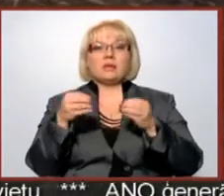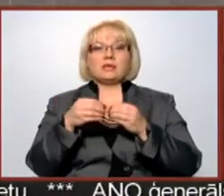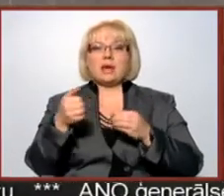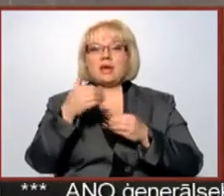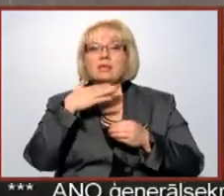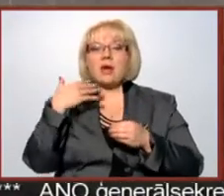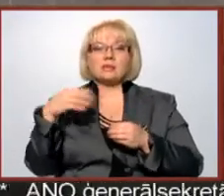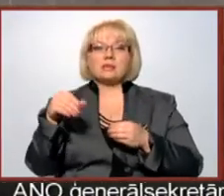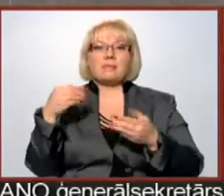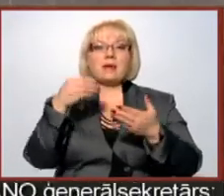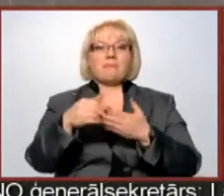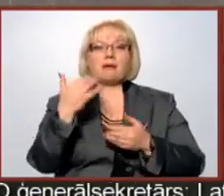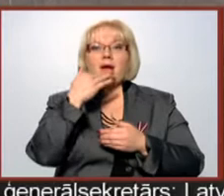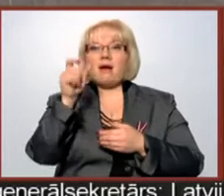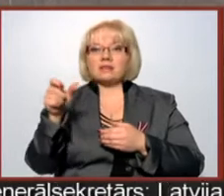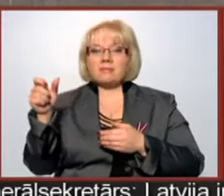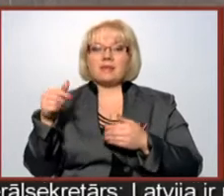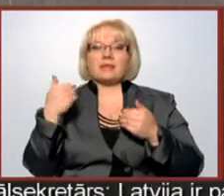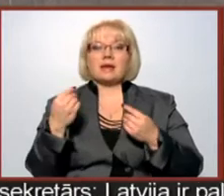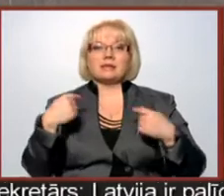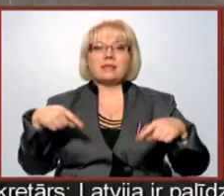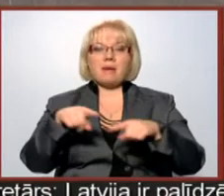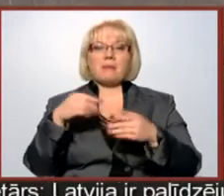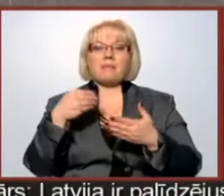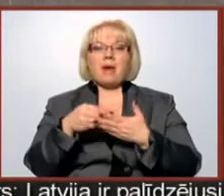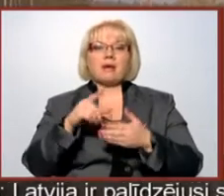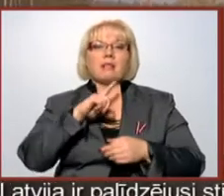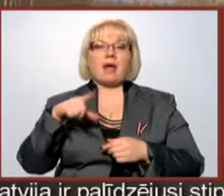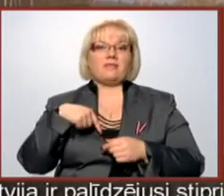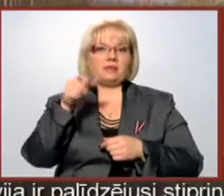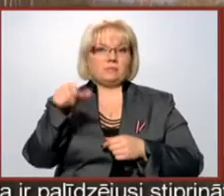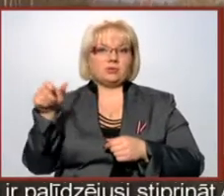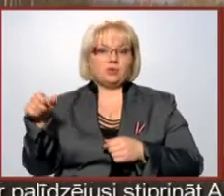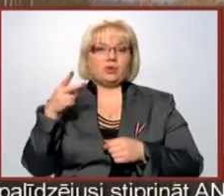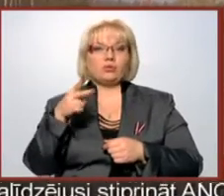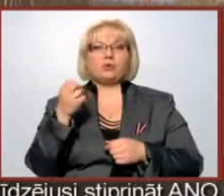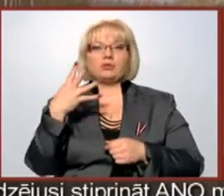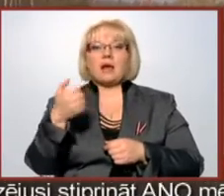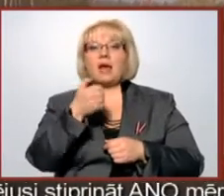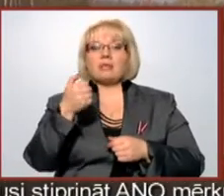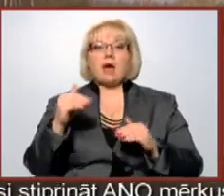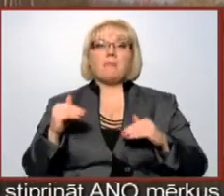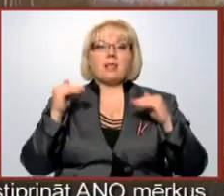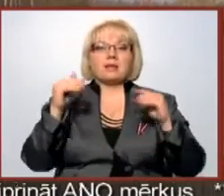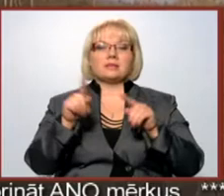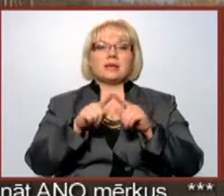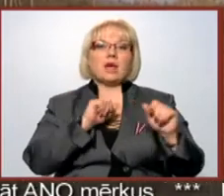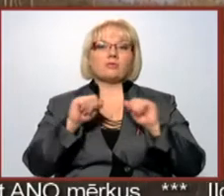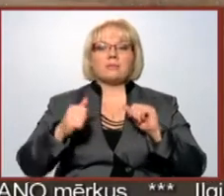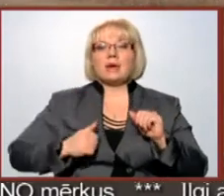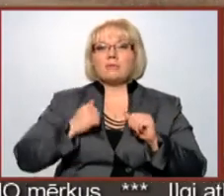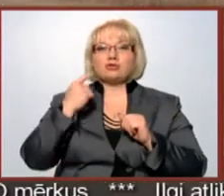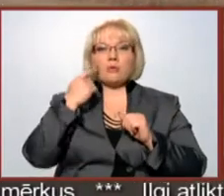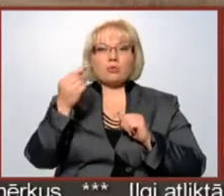vērumas zemes iepirkā ar zemnieki, tad šobrīd zem pērk Latvijas pilsoņi. 2014. gadā tiks palielināts arī nekustamā īpašuma